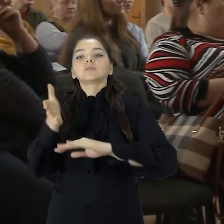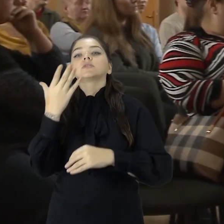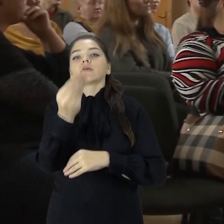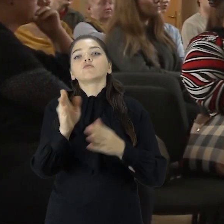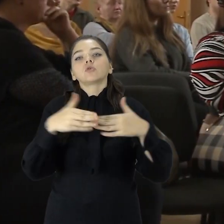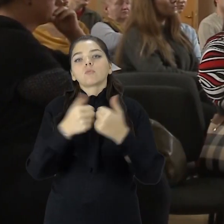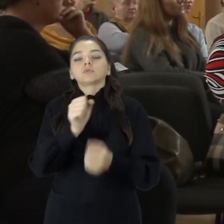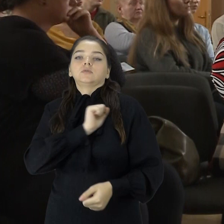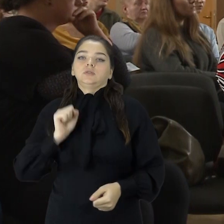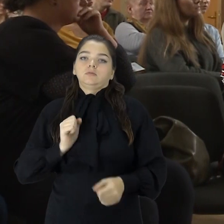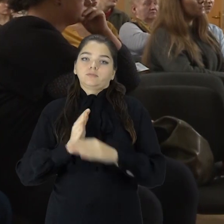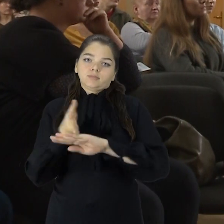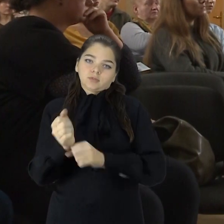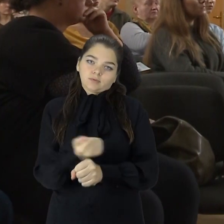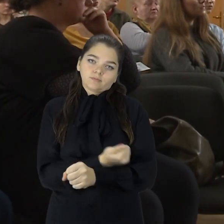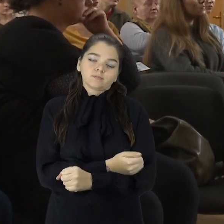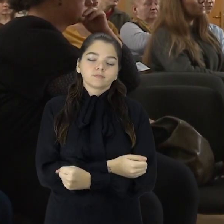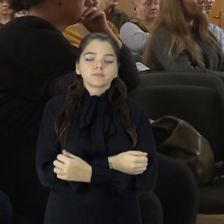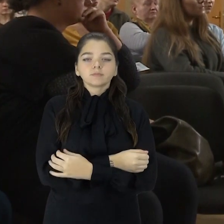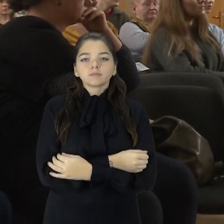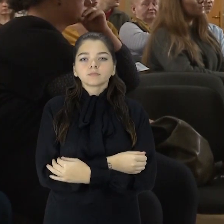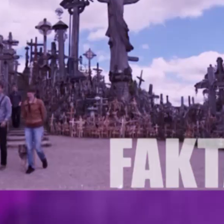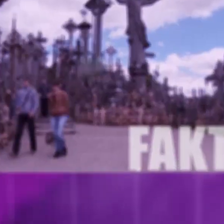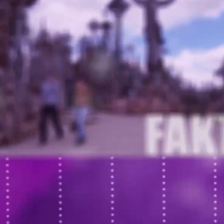rekomenduojama kreiptis į savo šeimos gydytoją.